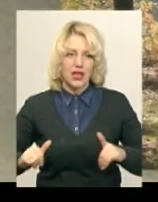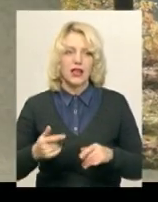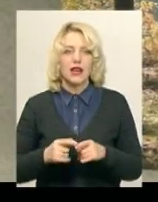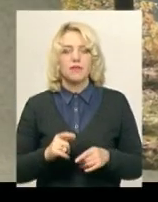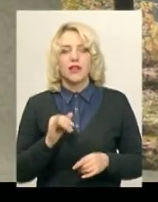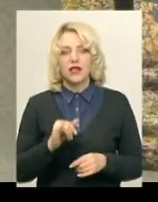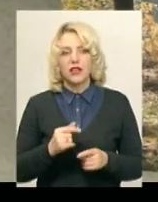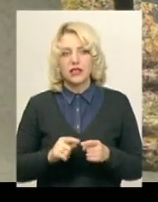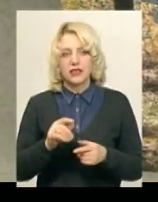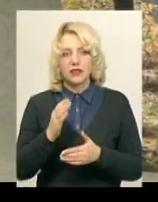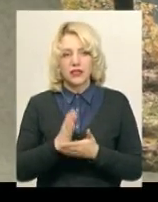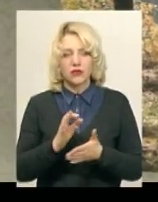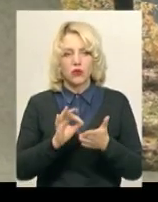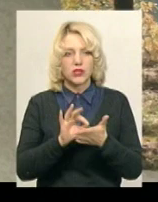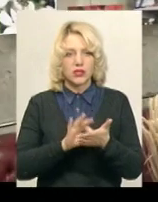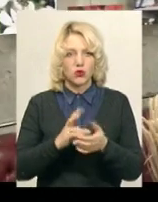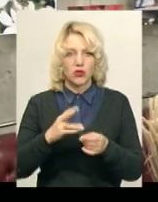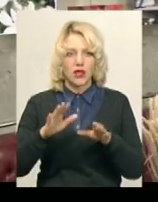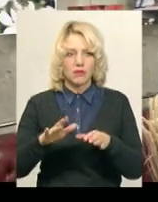за свої. Їх одразу ж відсіюють.